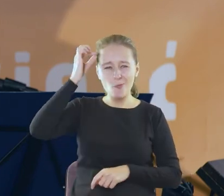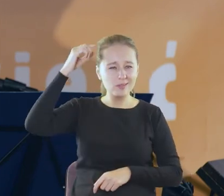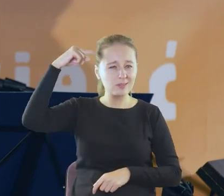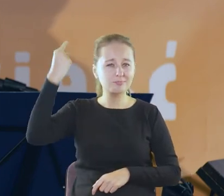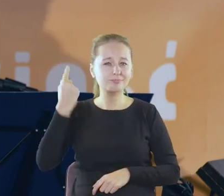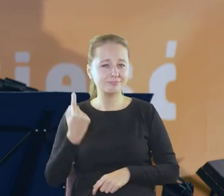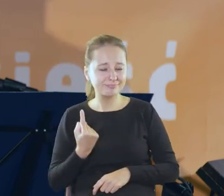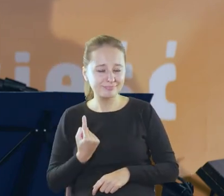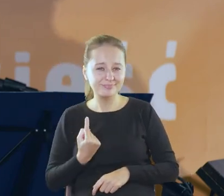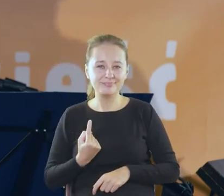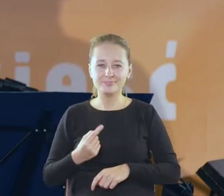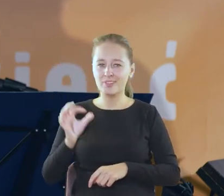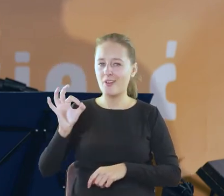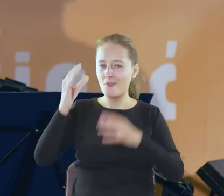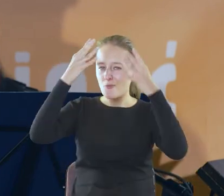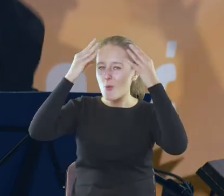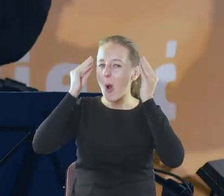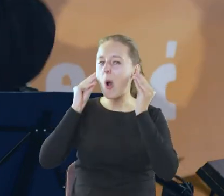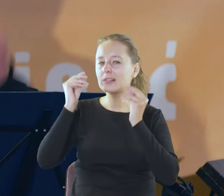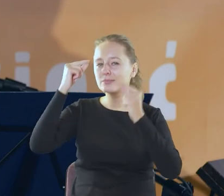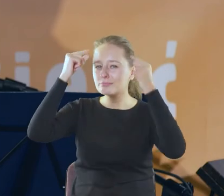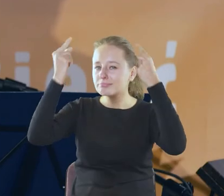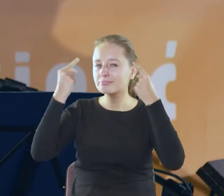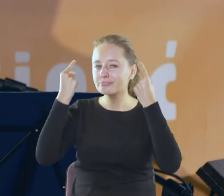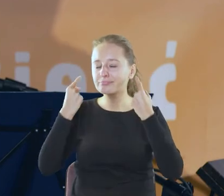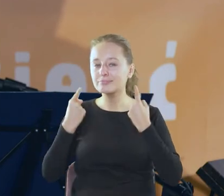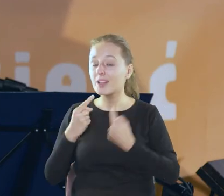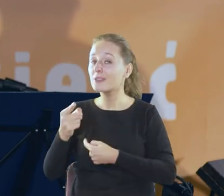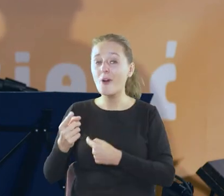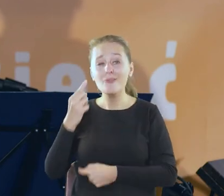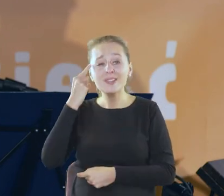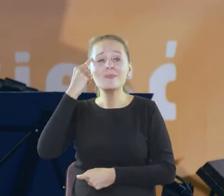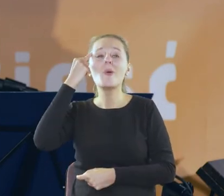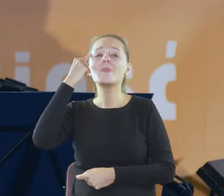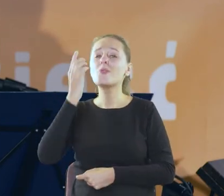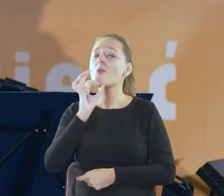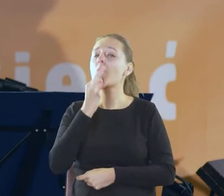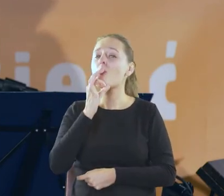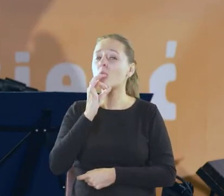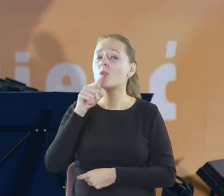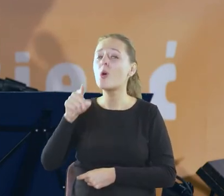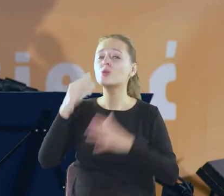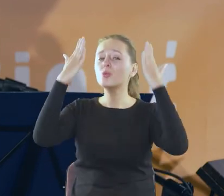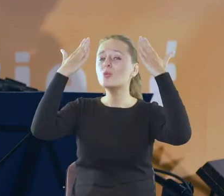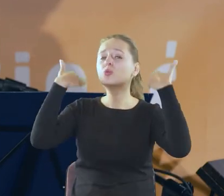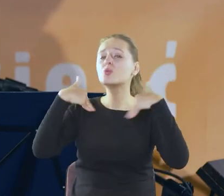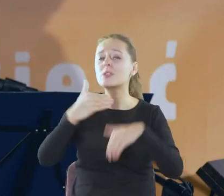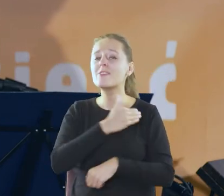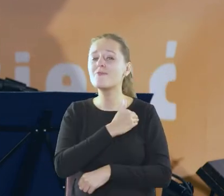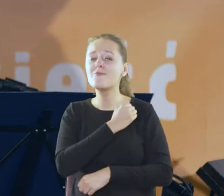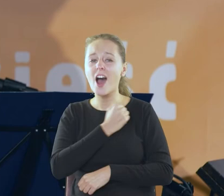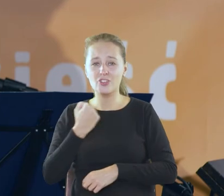w jakie układały się twoje włosy to wspomnienie nastoletniości u sióstr sakramentek w Warszawie